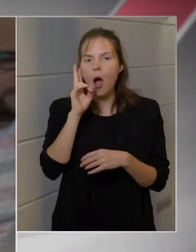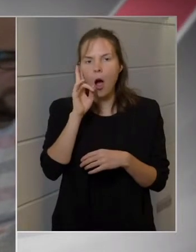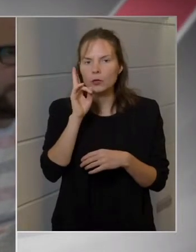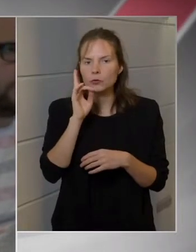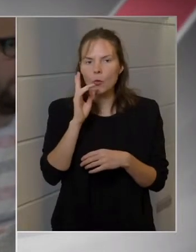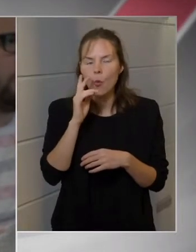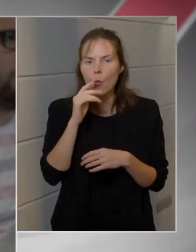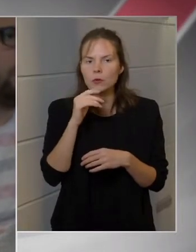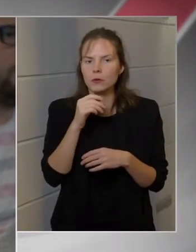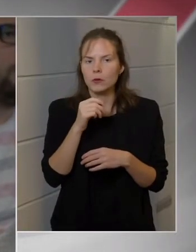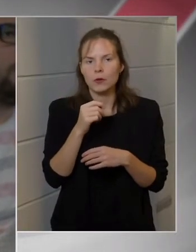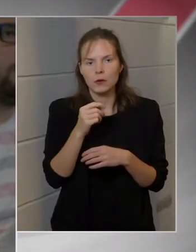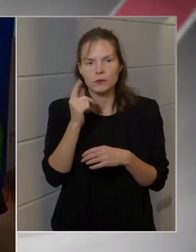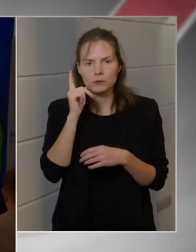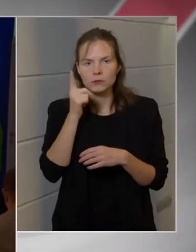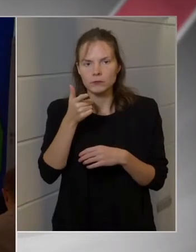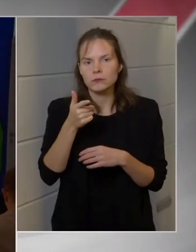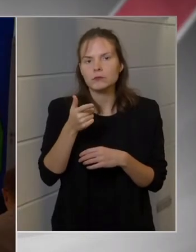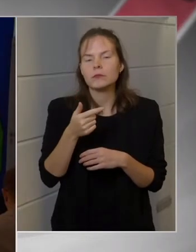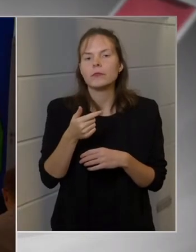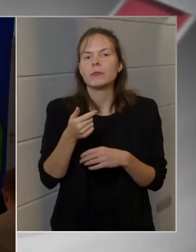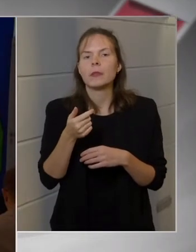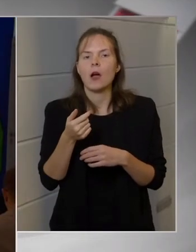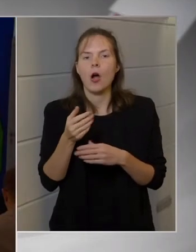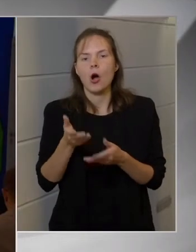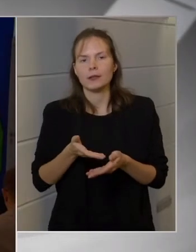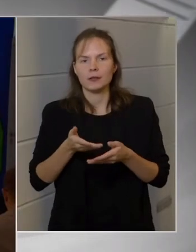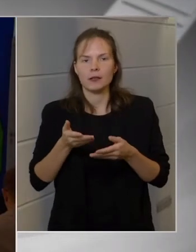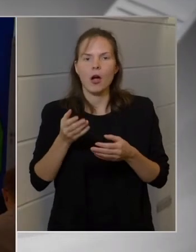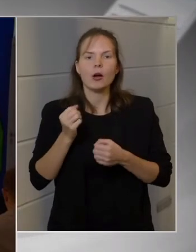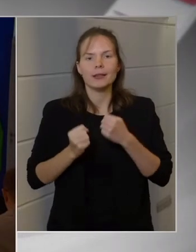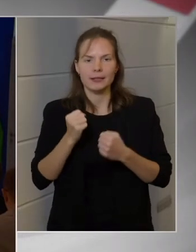sor kerül az atlétikai VB felmondására.